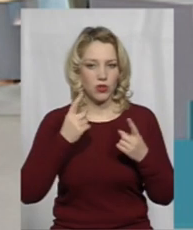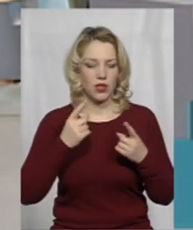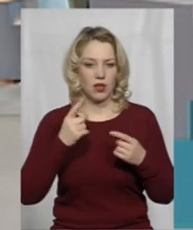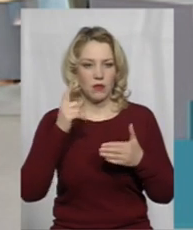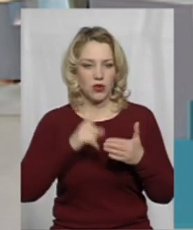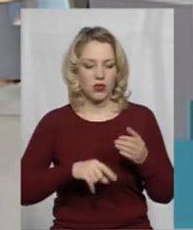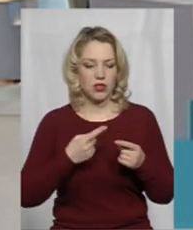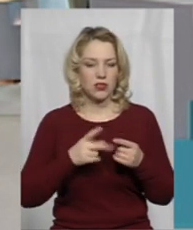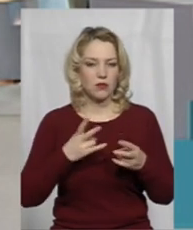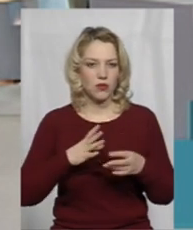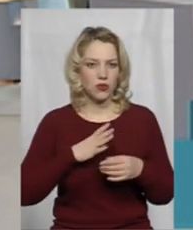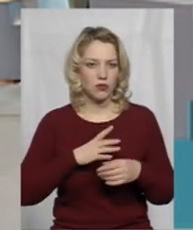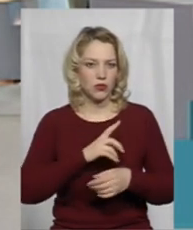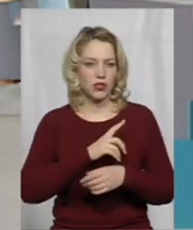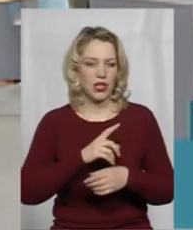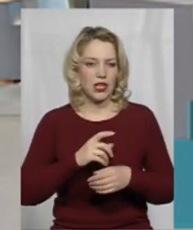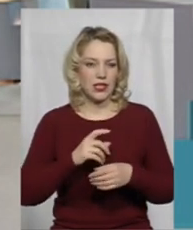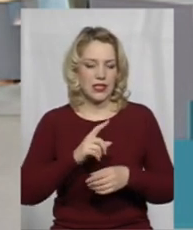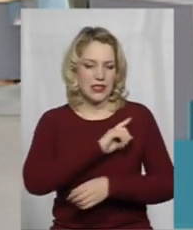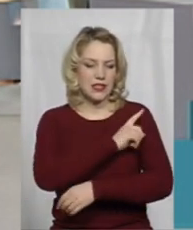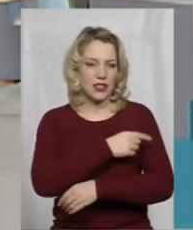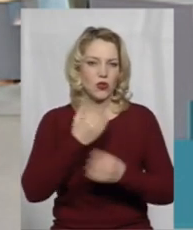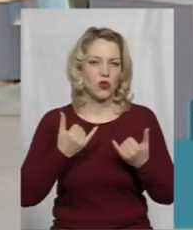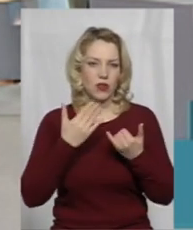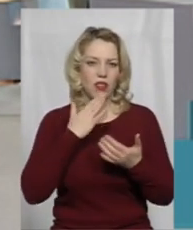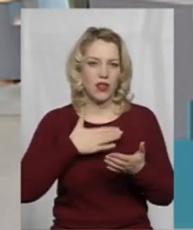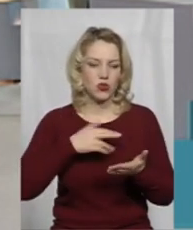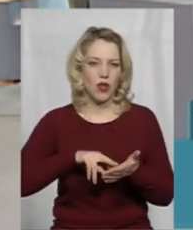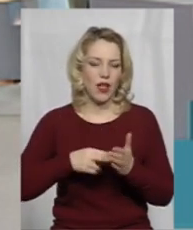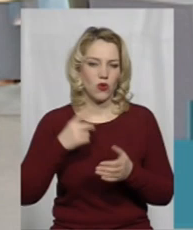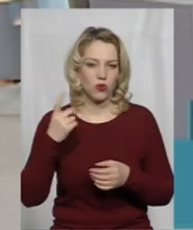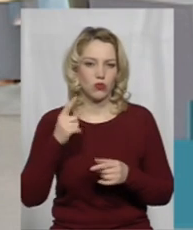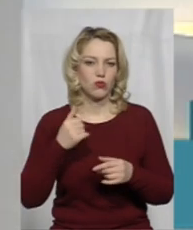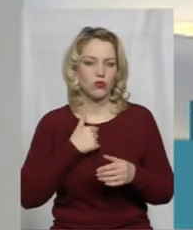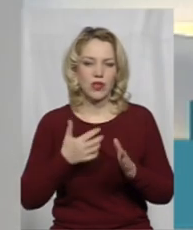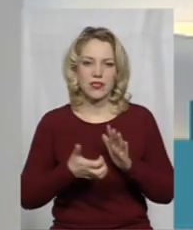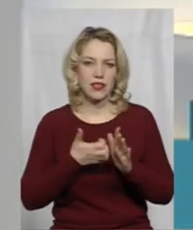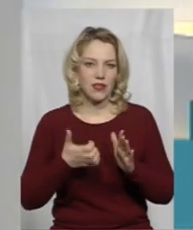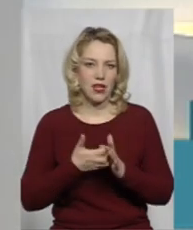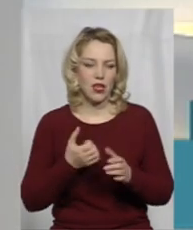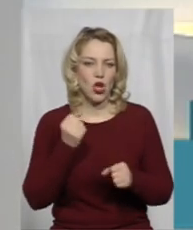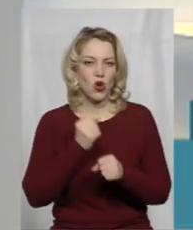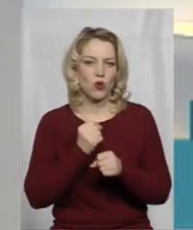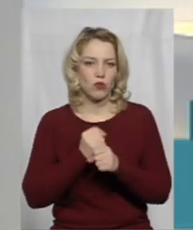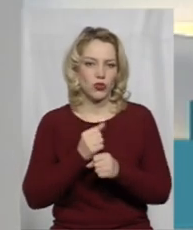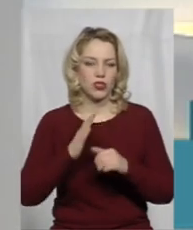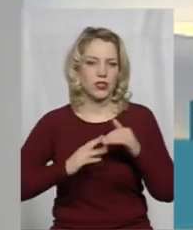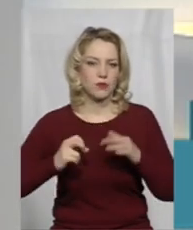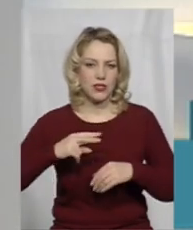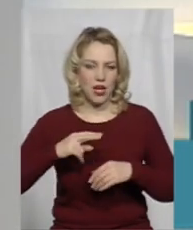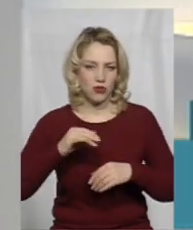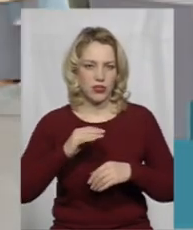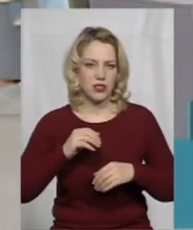бути дуже рушійною силою нашої економіки, тому що в нас мало, в нас брак дійсно робочих спеціальностей,